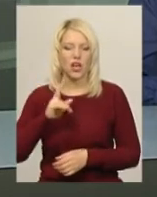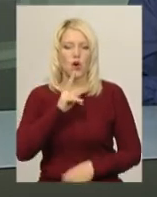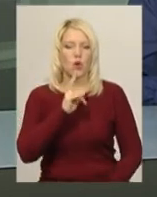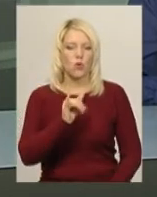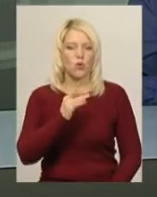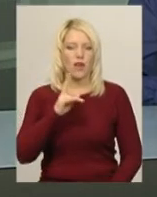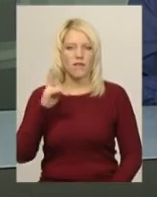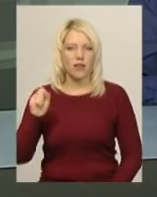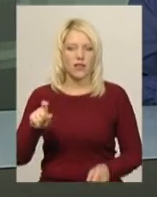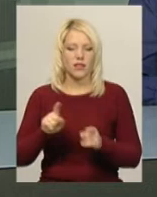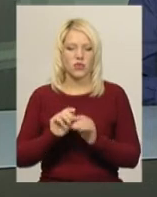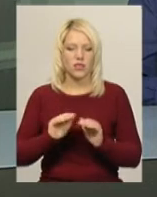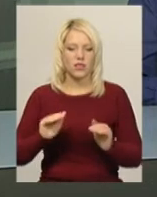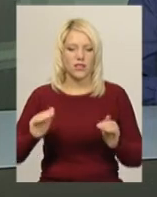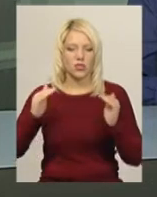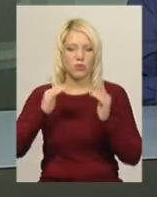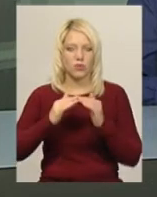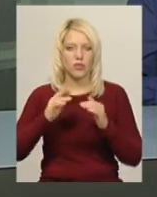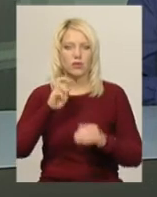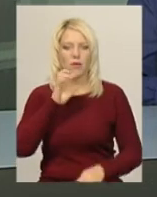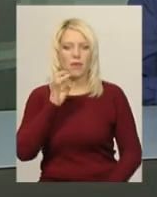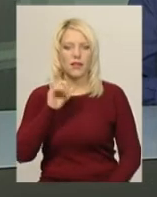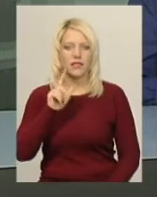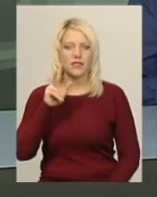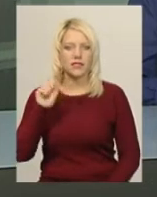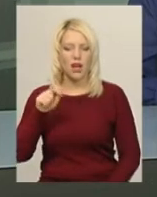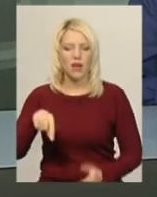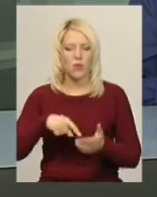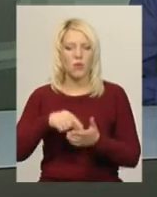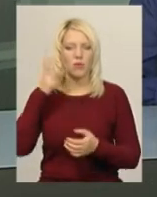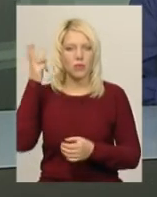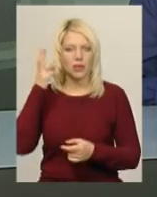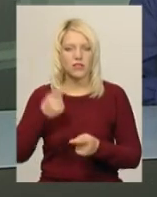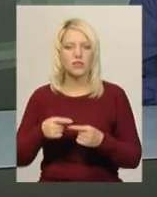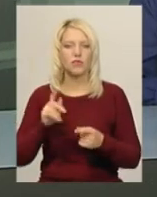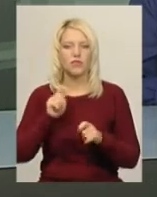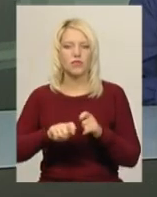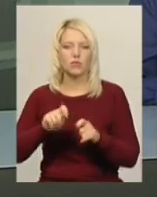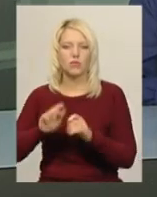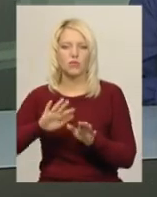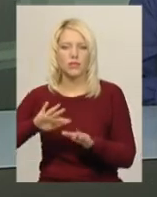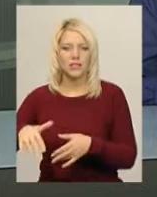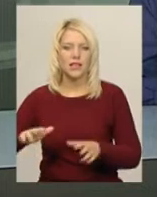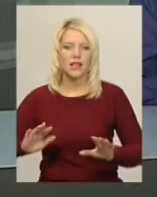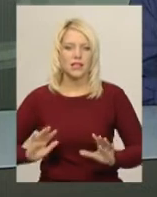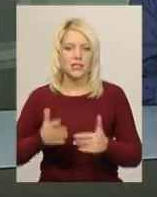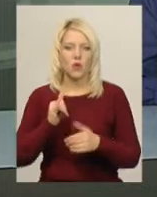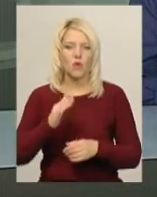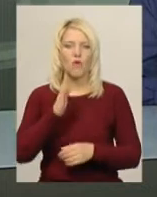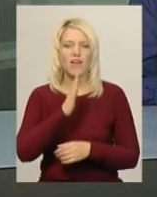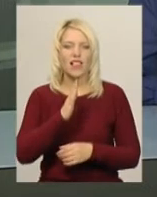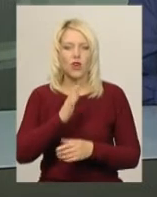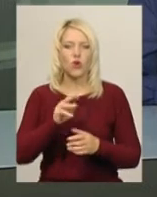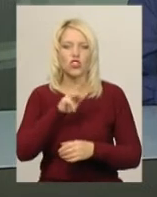а також про дитячий будинок Берізька у Хмельницькому. За словами Ніни Магур, перевірки влаштуються після інциденту у Великожванчиківському